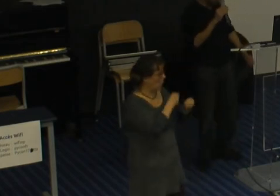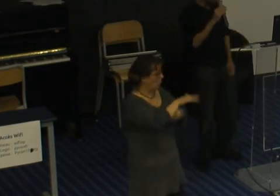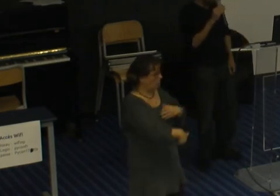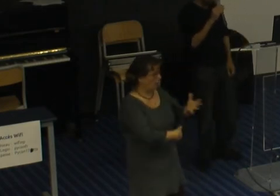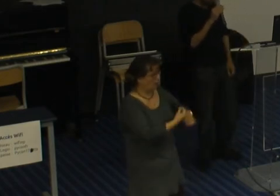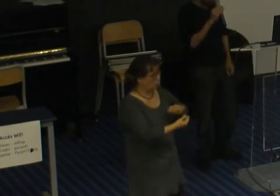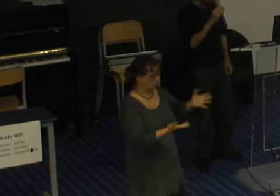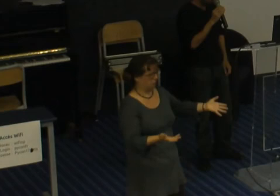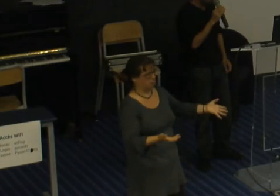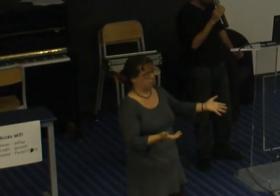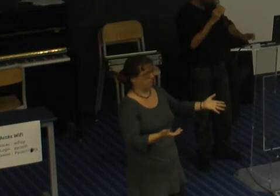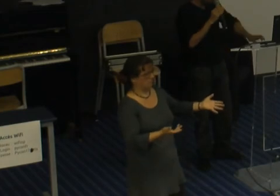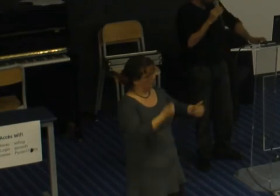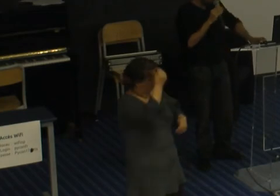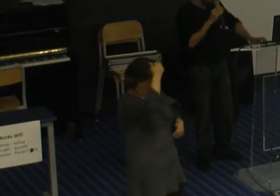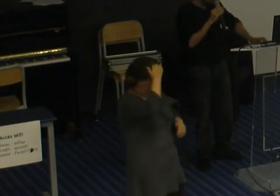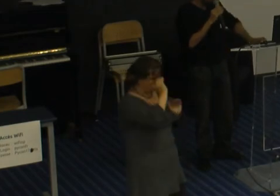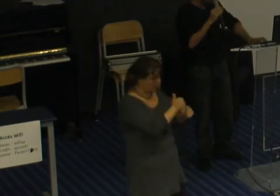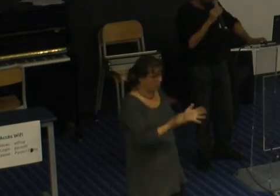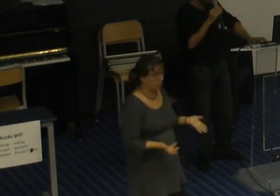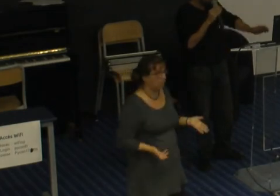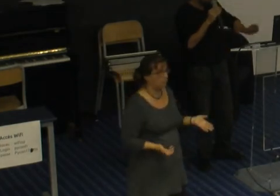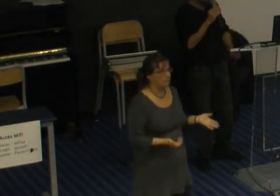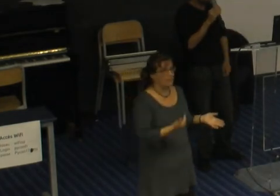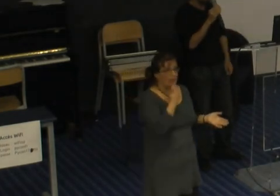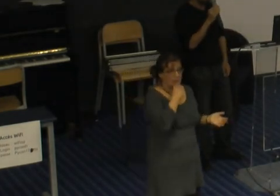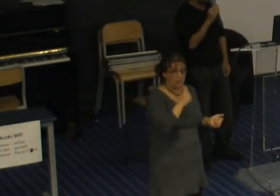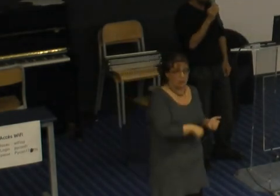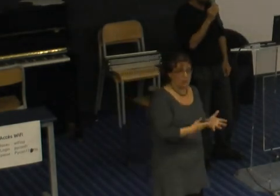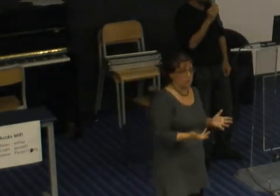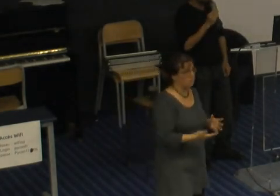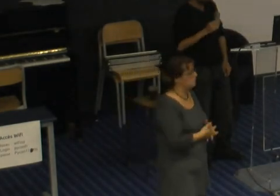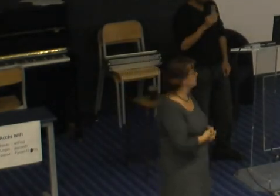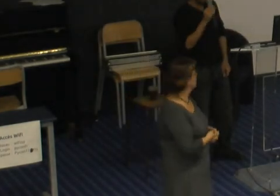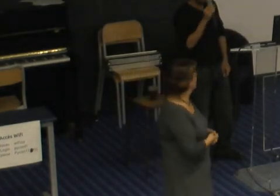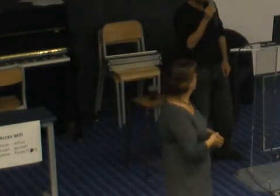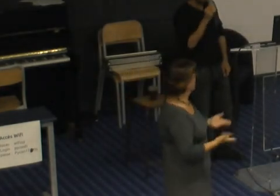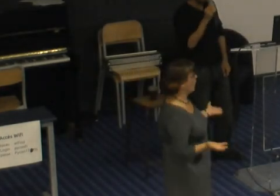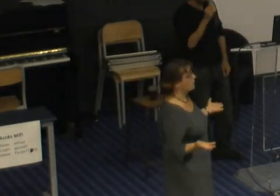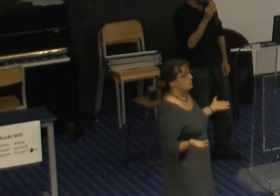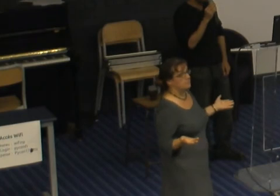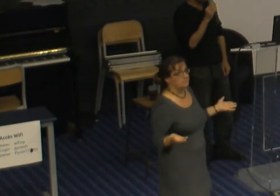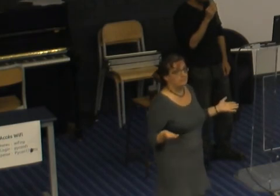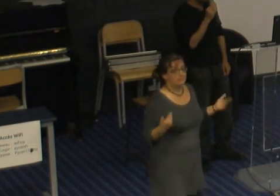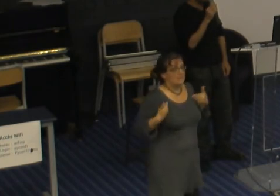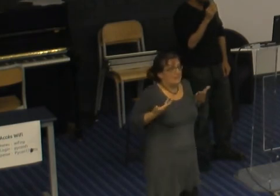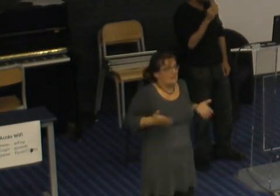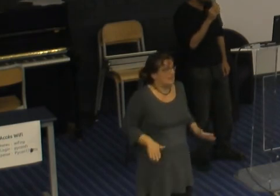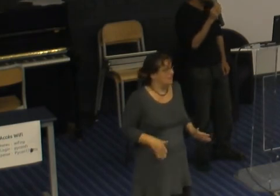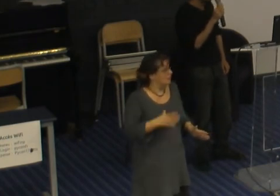mentales ou physiques tout simplement et donc là maintenant bah à votre tour est-ce qu'il des gens qui veulent s'exprimer